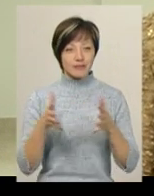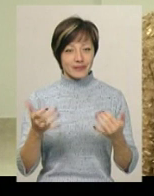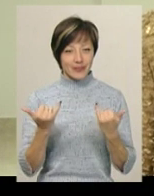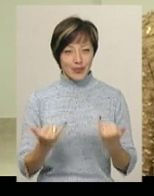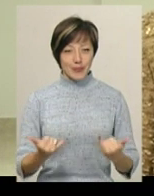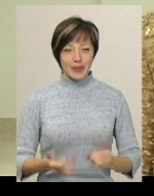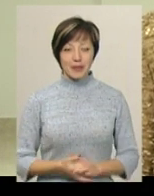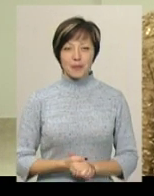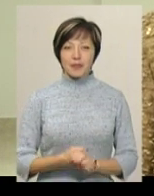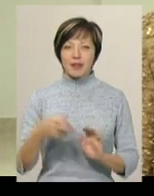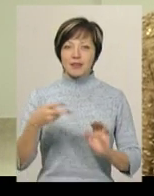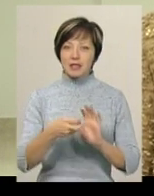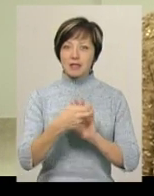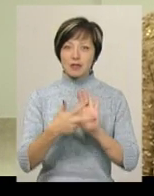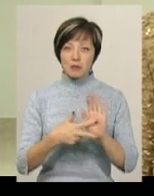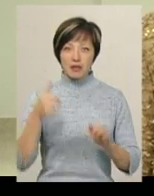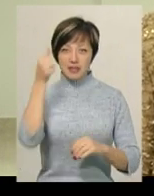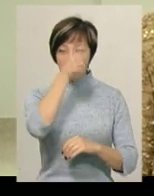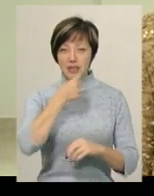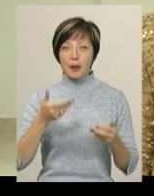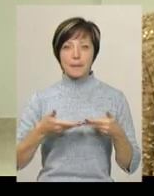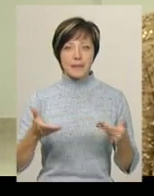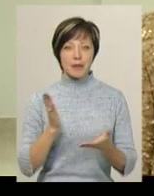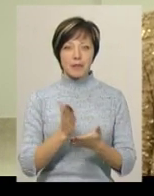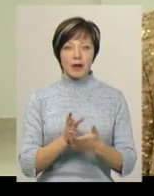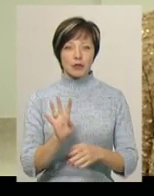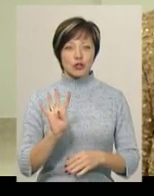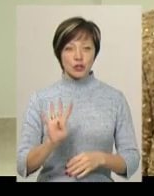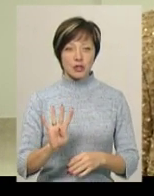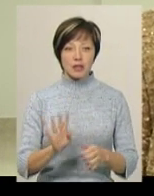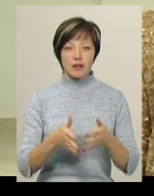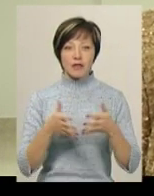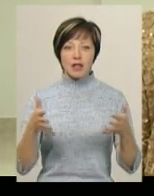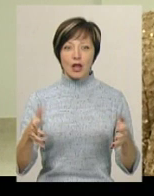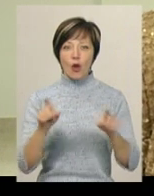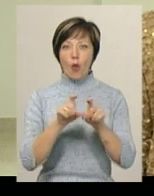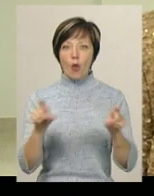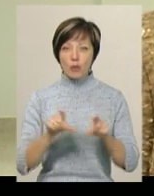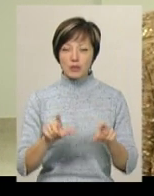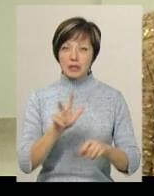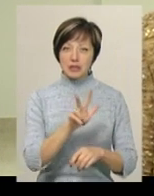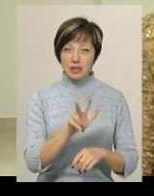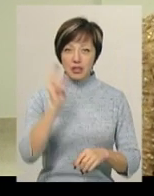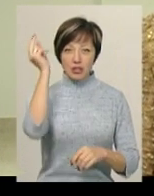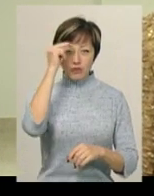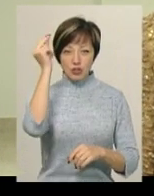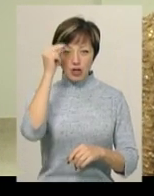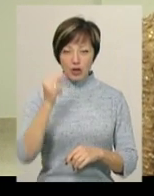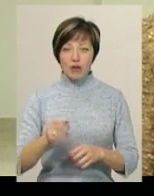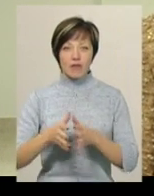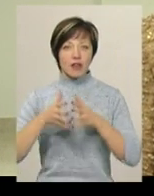тепер. У 2018 рік ми маємо чотири великих корпуси, три з них навчальні,